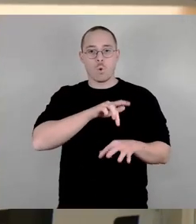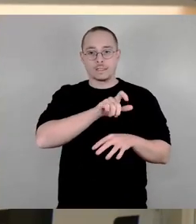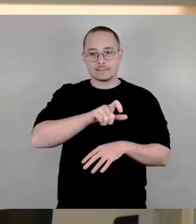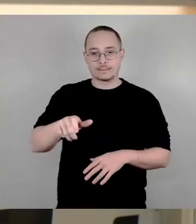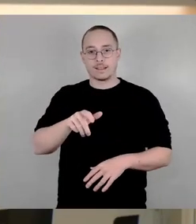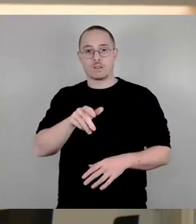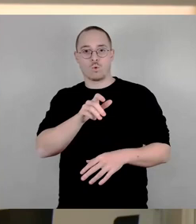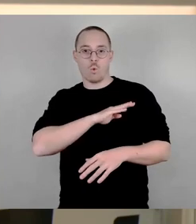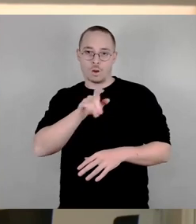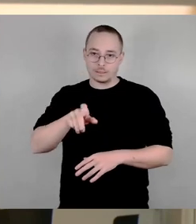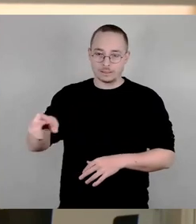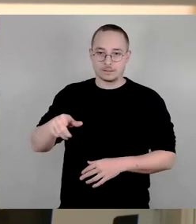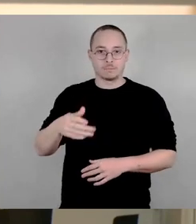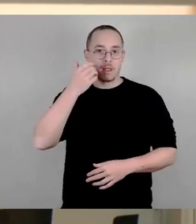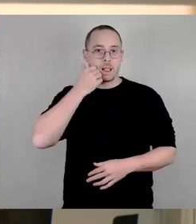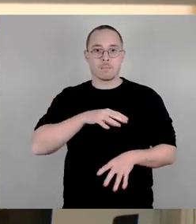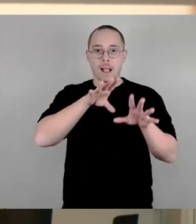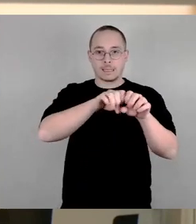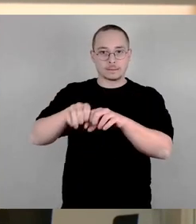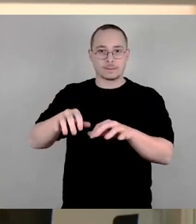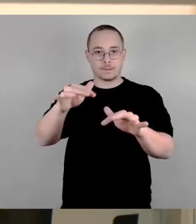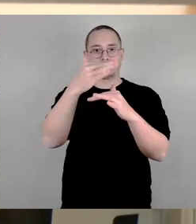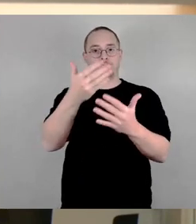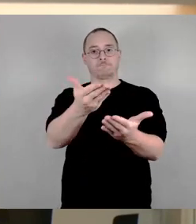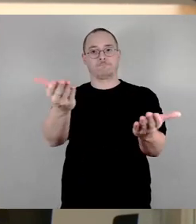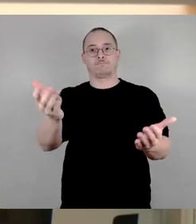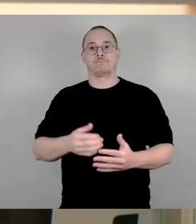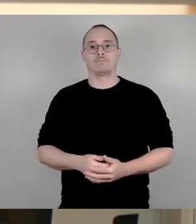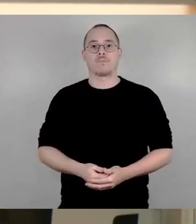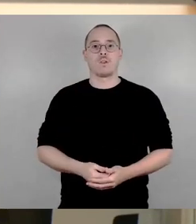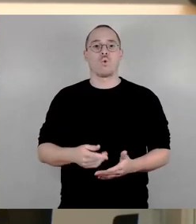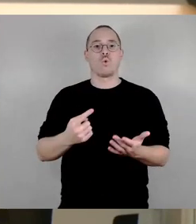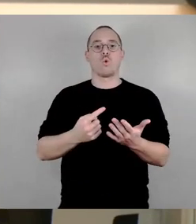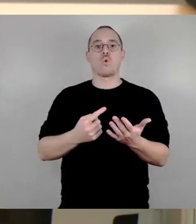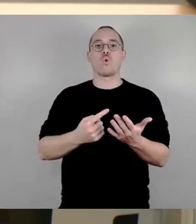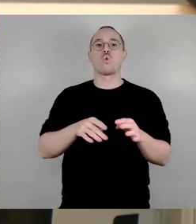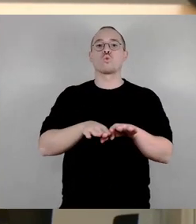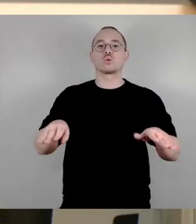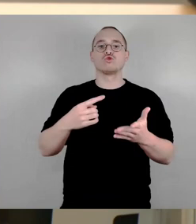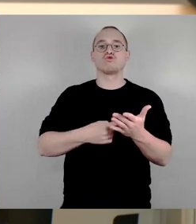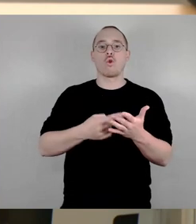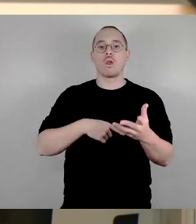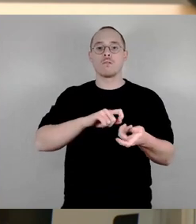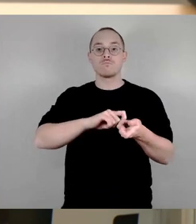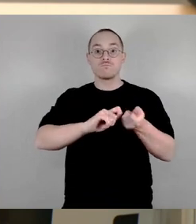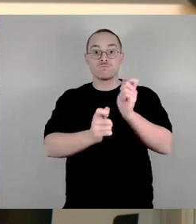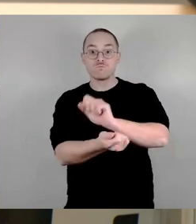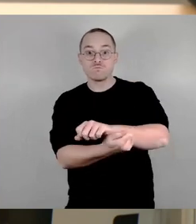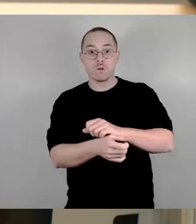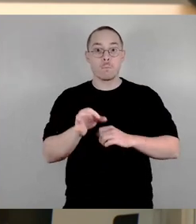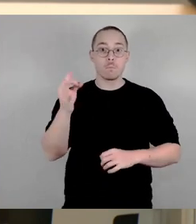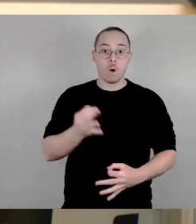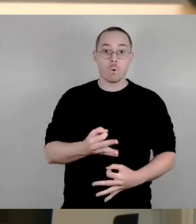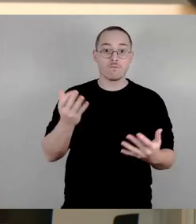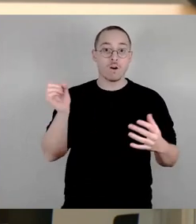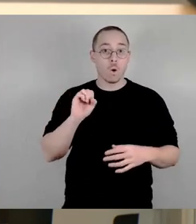Grundsteuerreformiert werden? Das Bundesverfassungsgericht hat im Jahr 2018 die alte